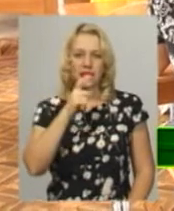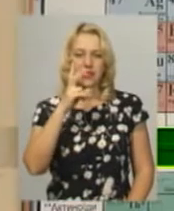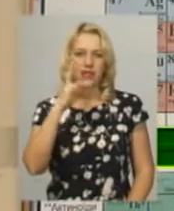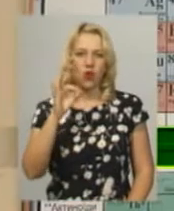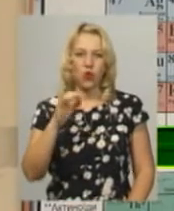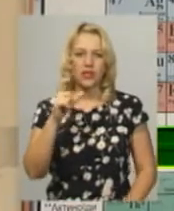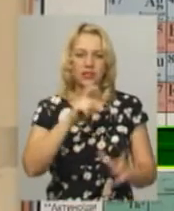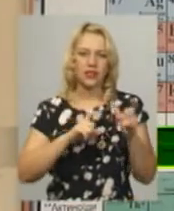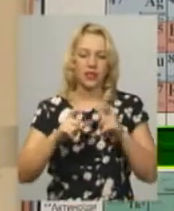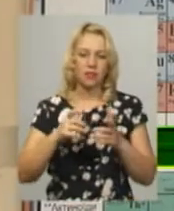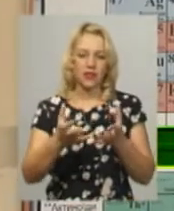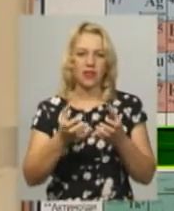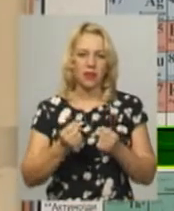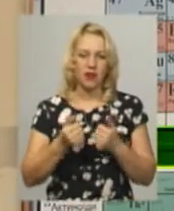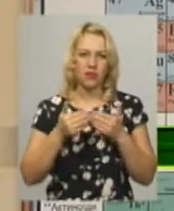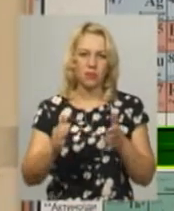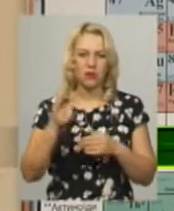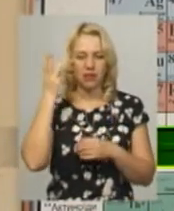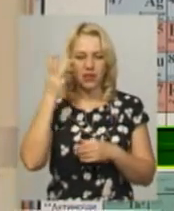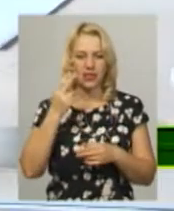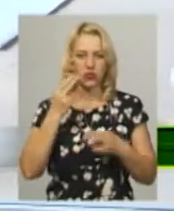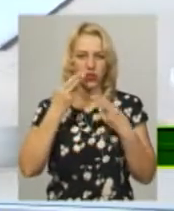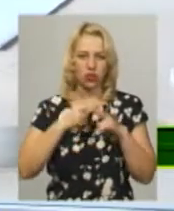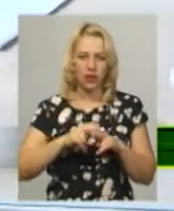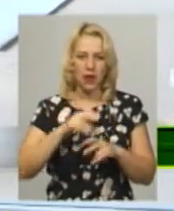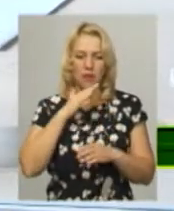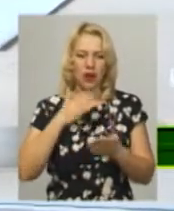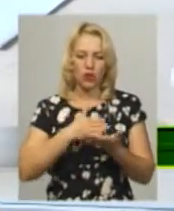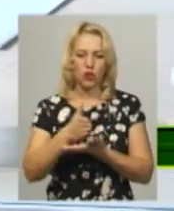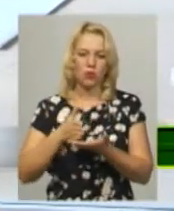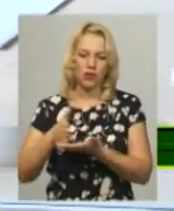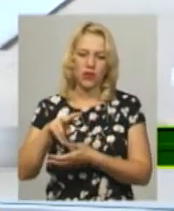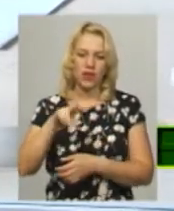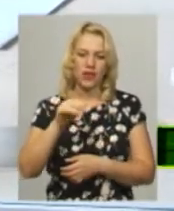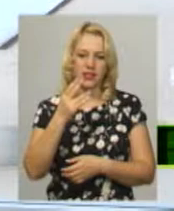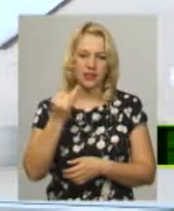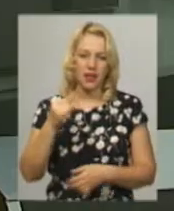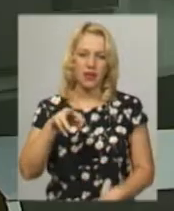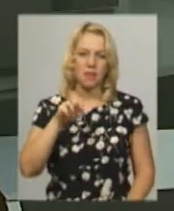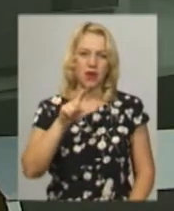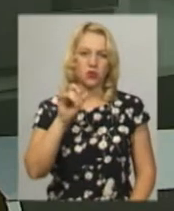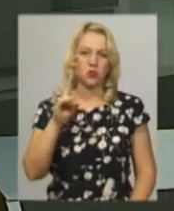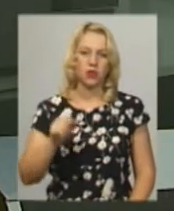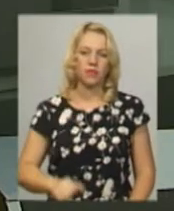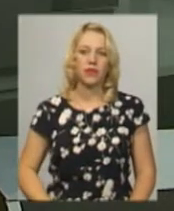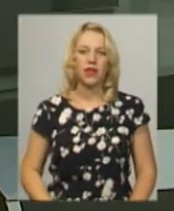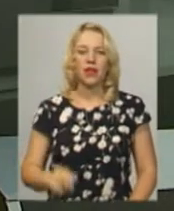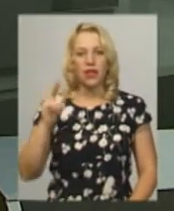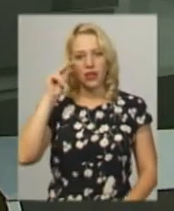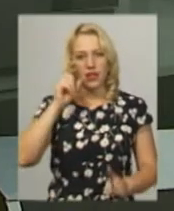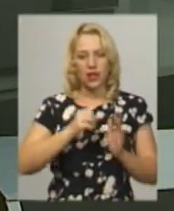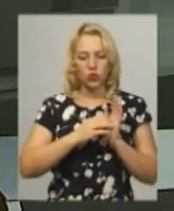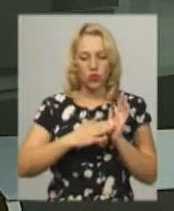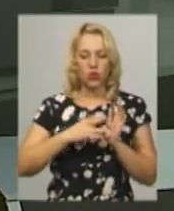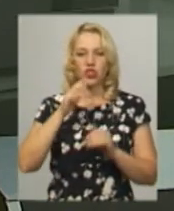хімії набрав випускник Хмельницького технологічного багатопрофільного ліцею імені Артема Мазура. Дату та